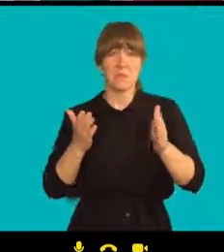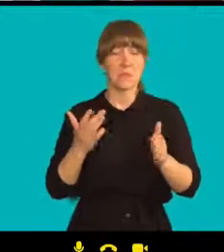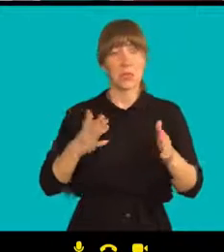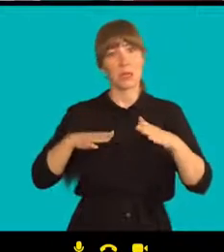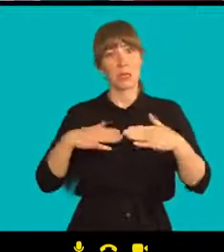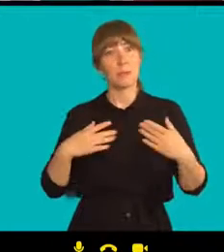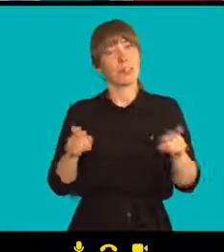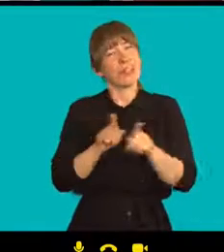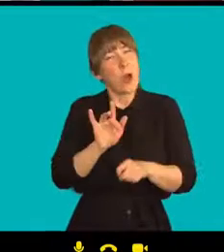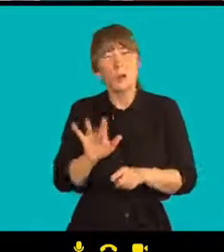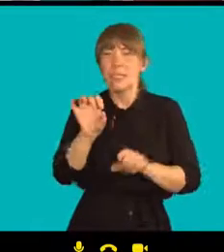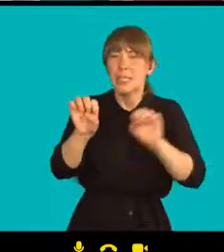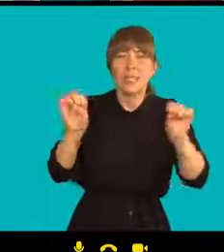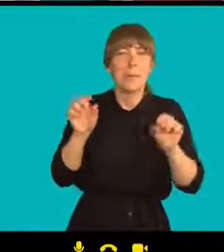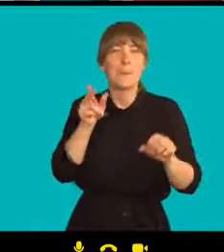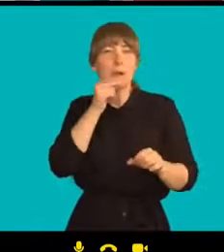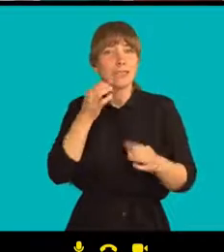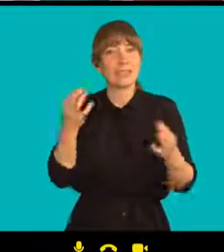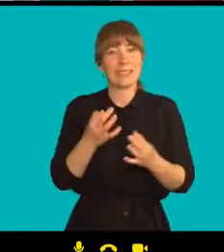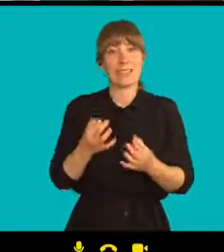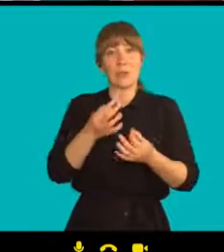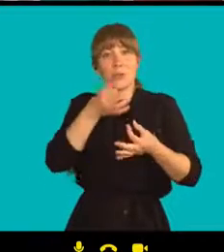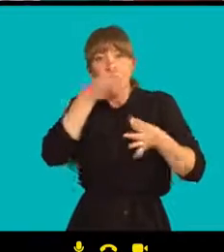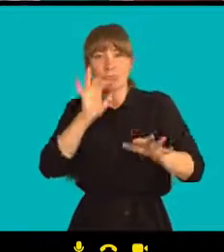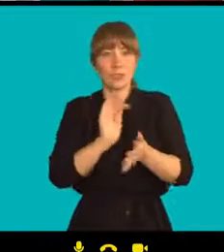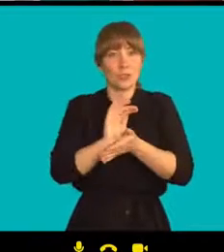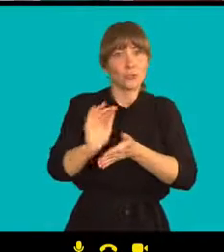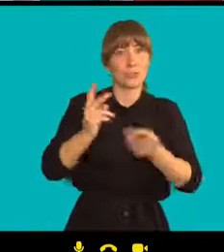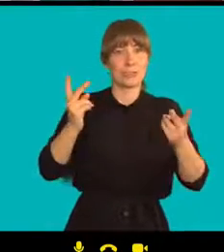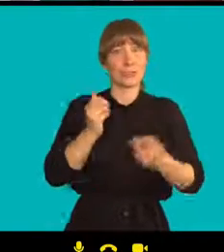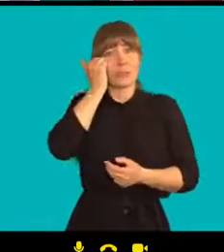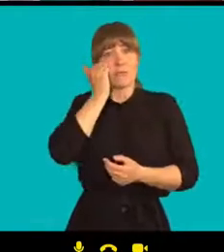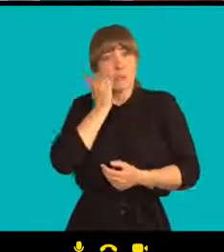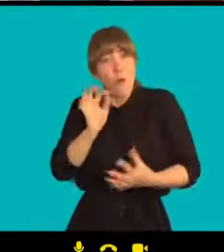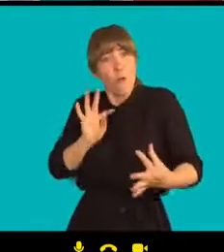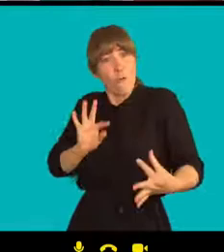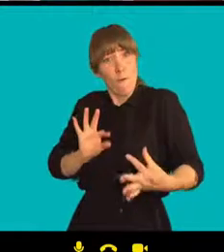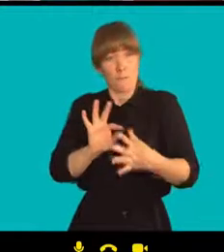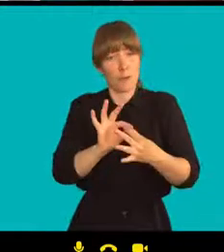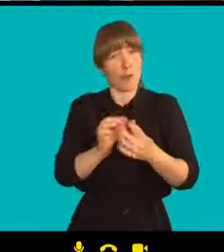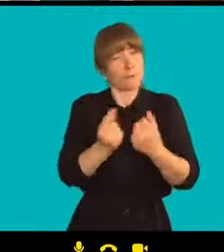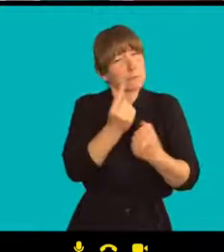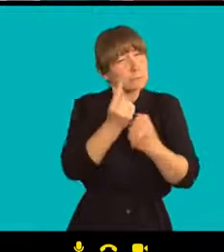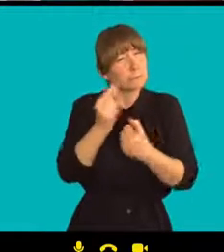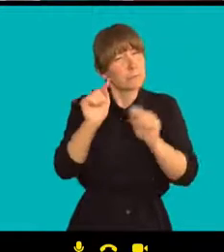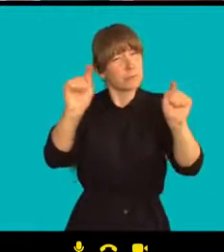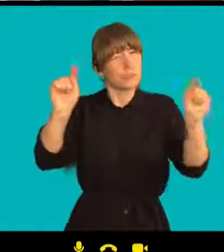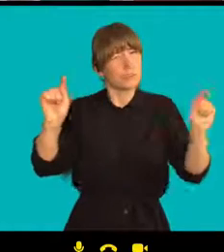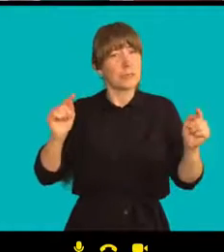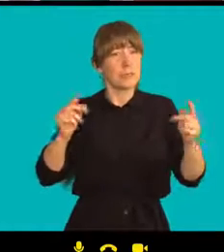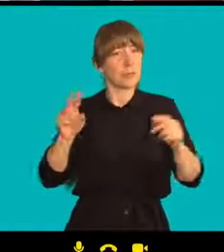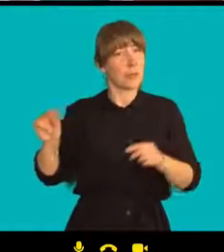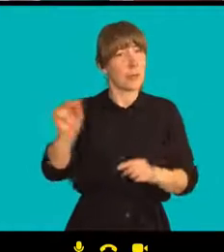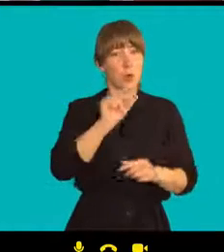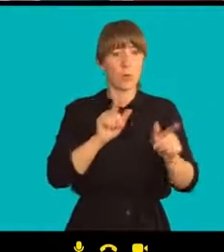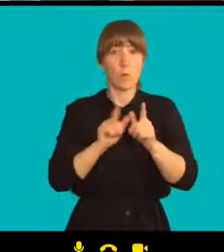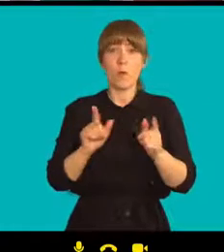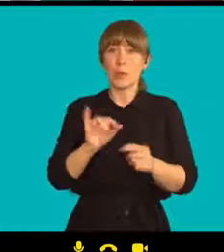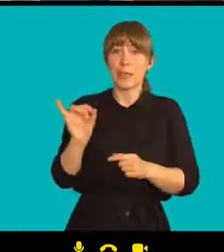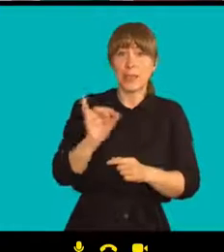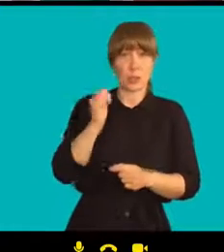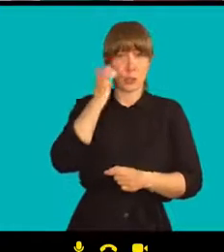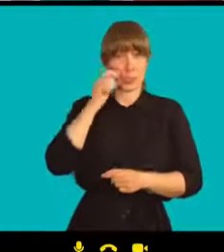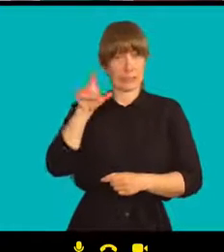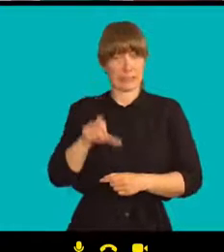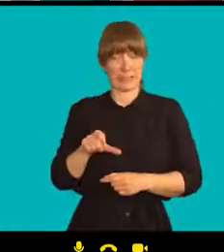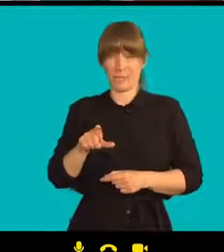něčeho, prostě nějakého světla, protože i to se objevuje v některých zemích, zkrátka proto, že ti sami lidé dělají něco,